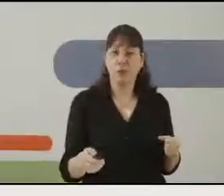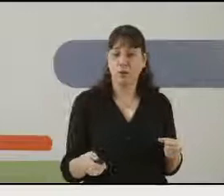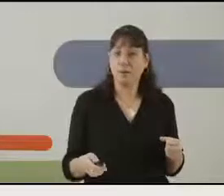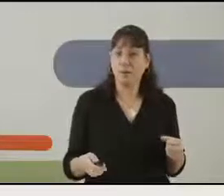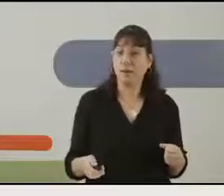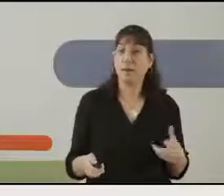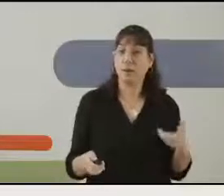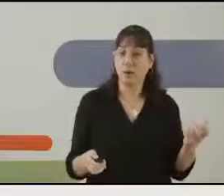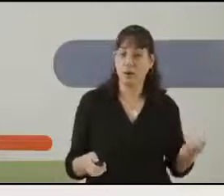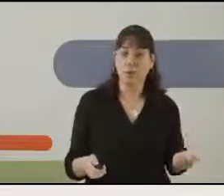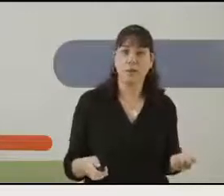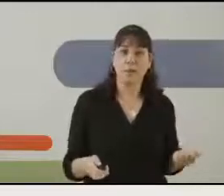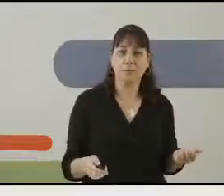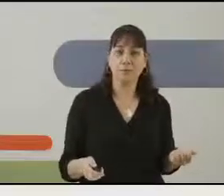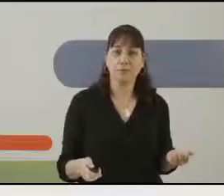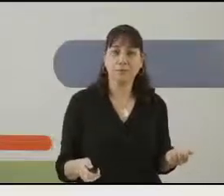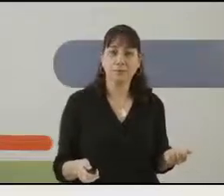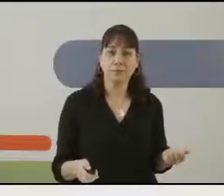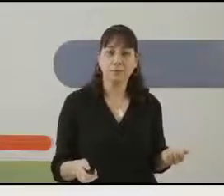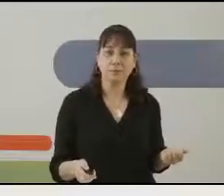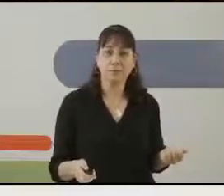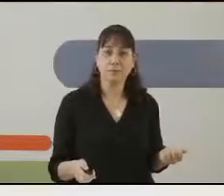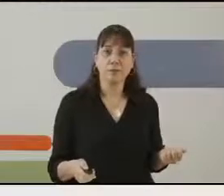מצרכים שאנחנו צריכים